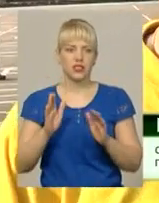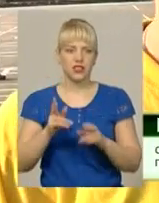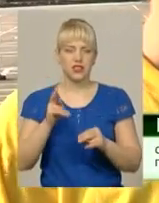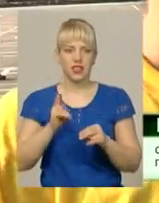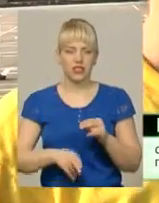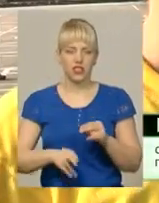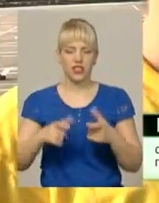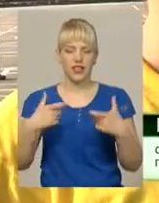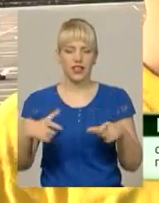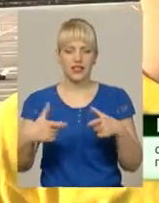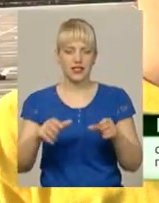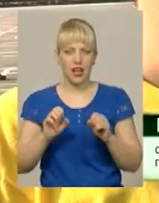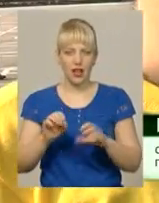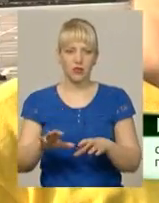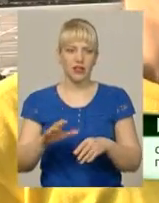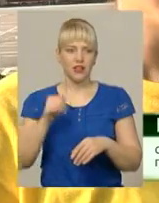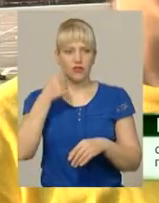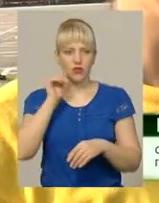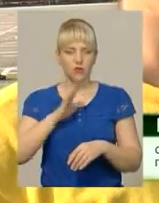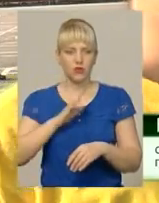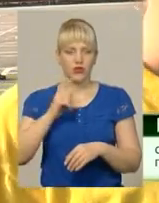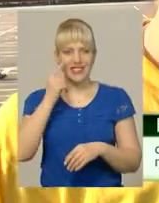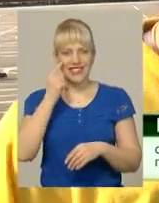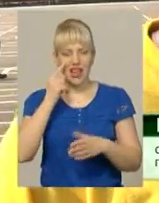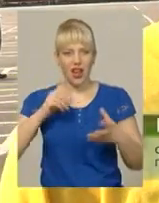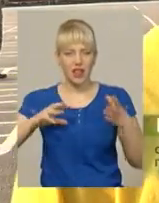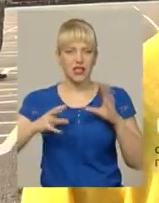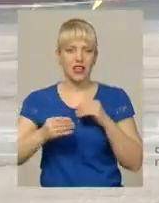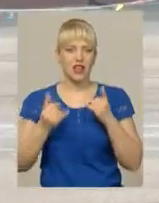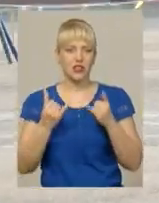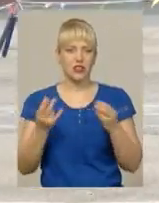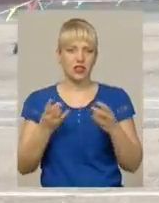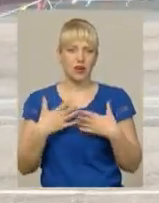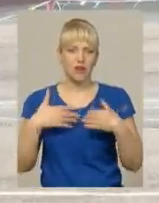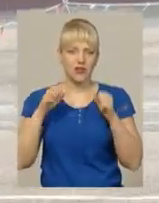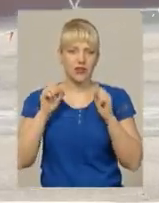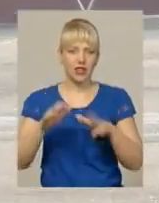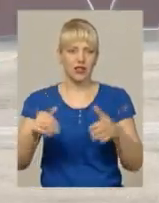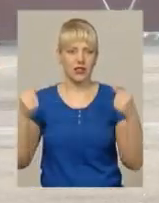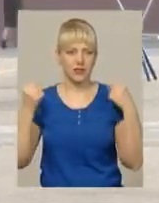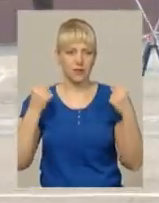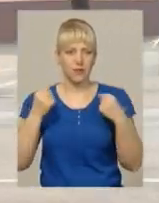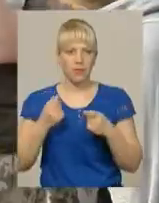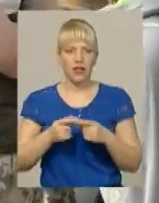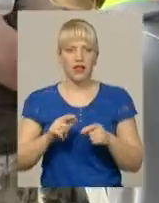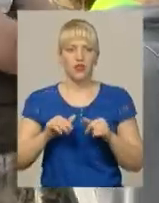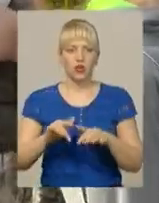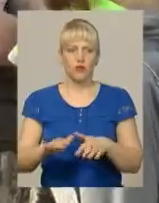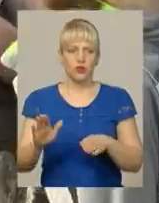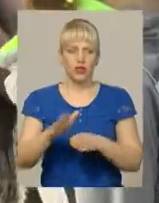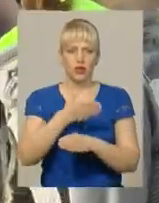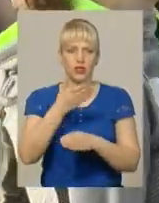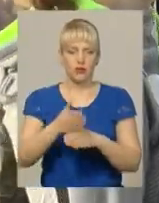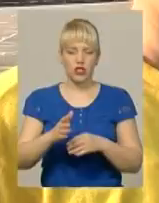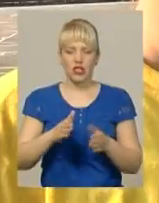вчора були екзамени, вчора були заліки, а сьогодні ми вже маємо викладатись на повну». До процесу розподілу шляхом жеребкування сержант, каже,